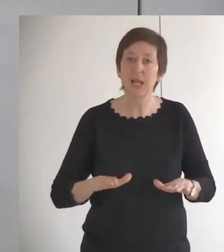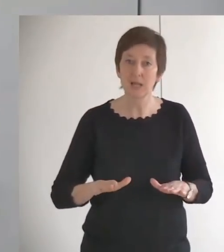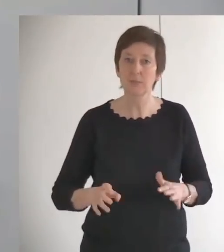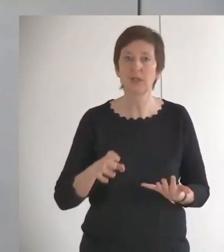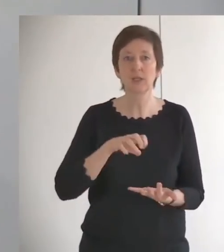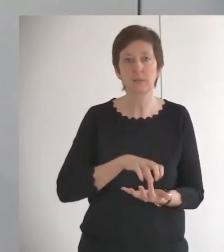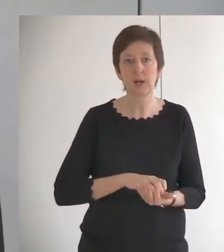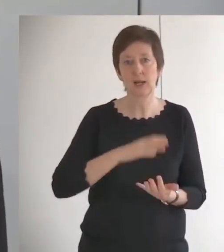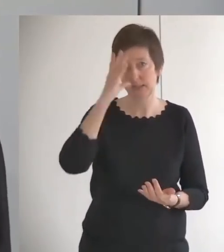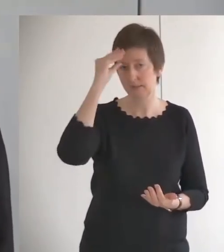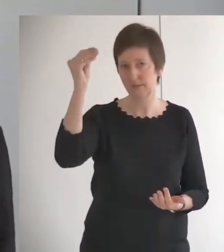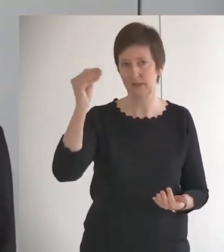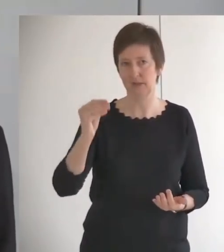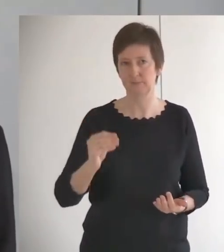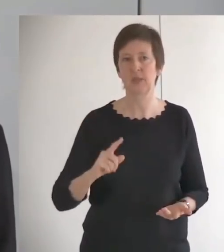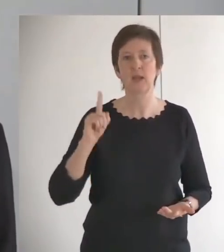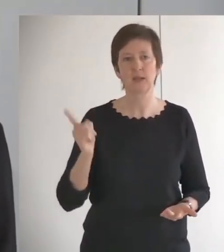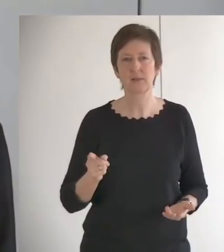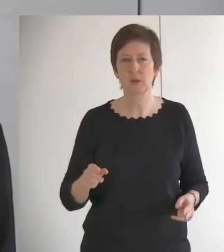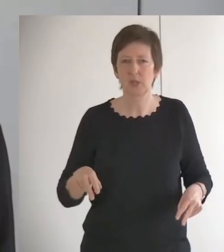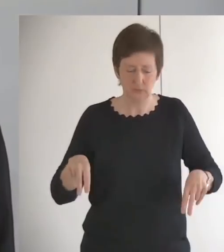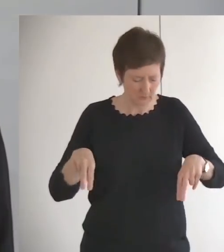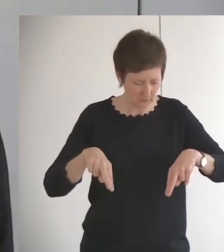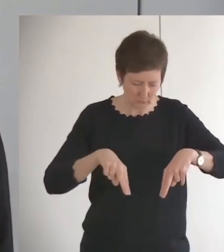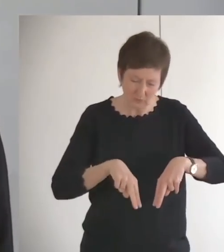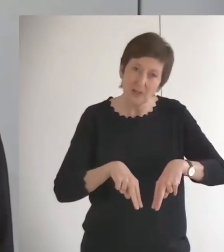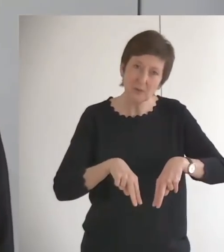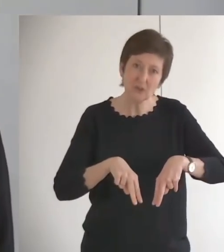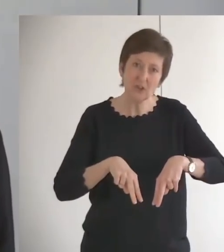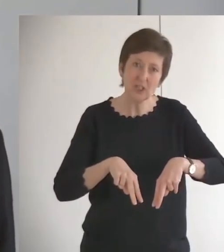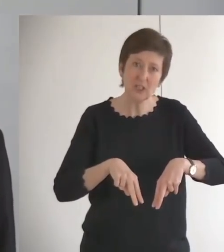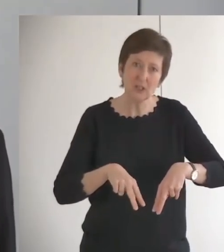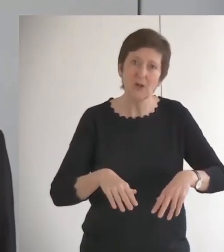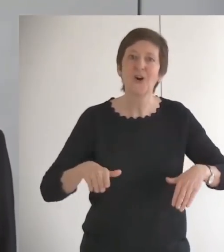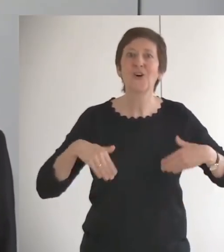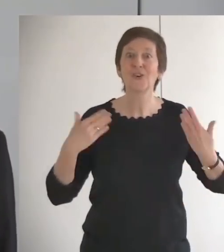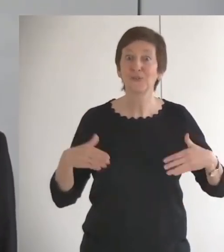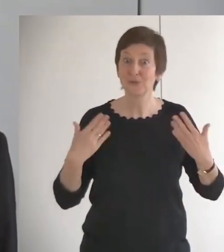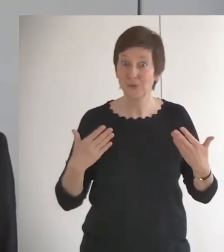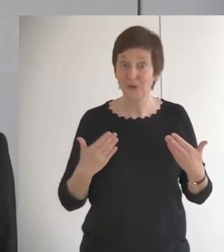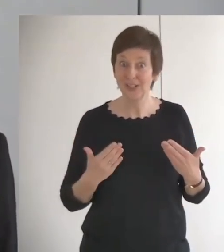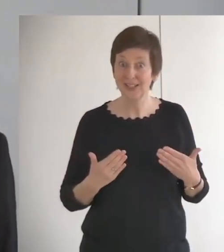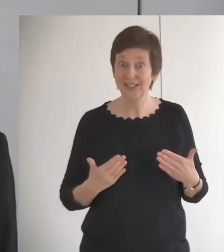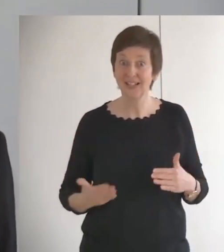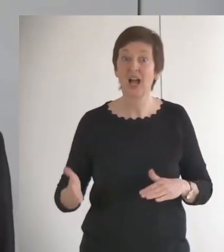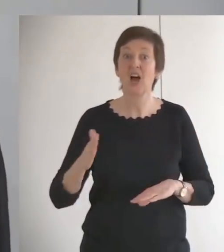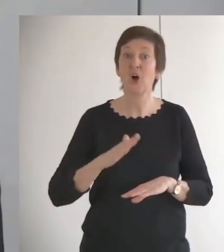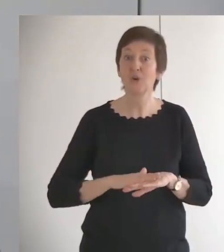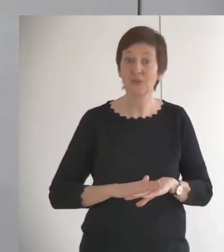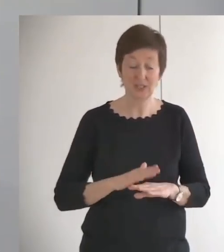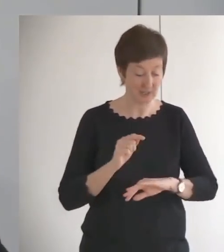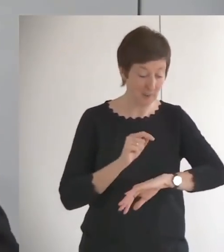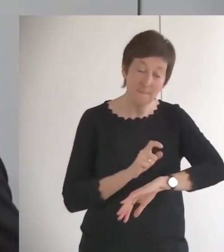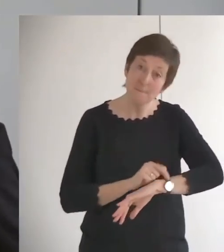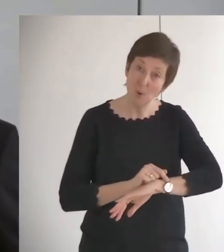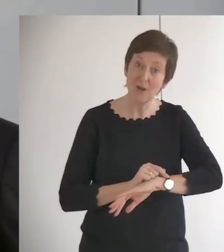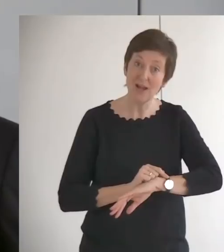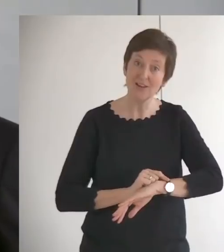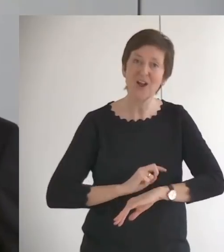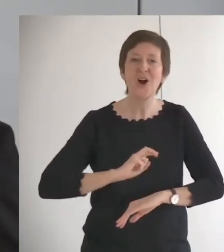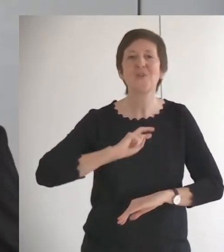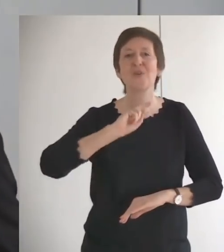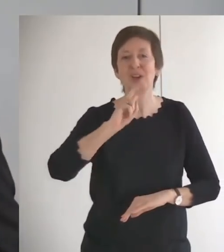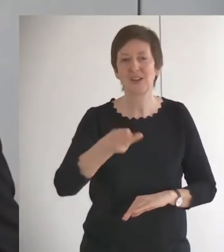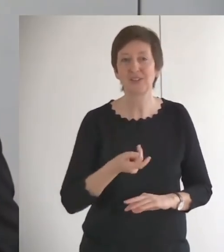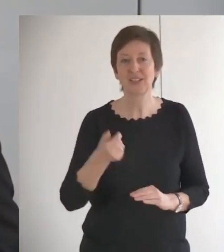uns deswegen zusammenstehen und lasst uns auch schon freuen auf den Moment, wo wir wieder in